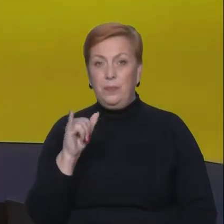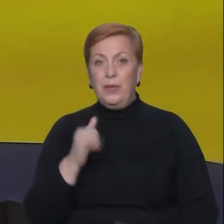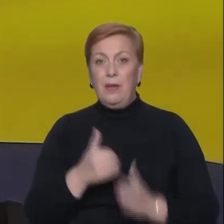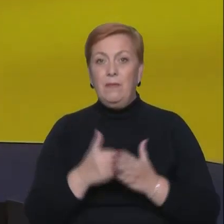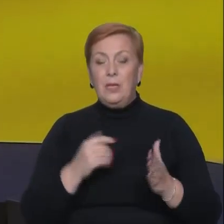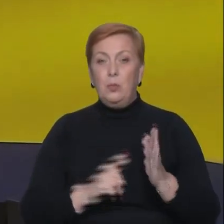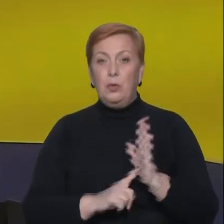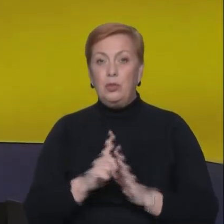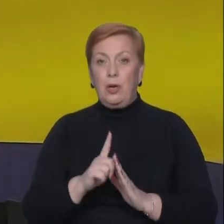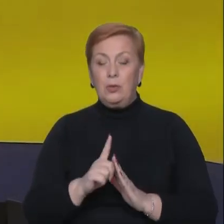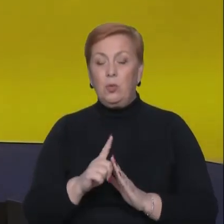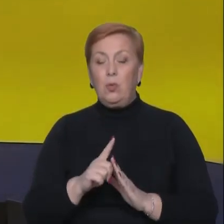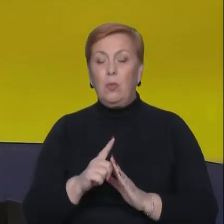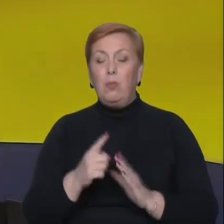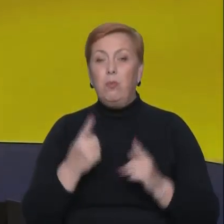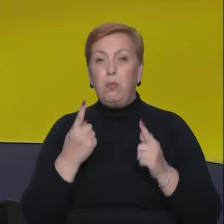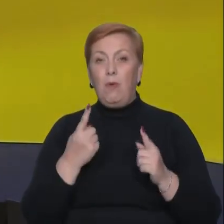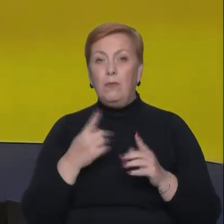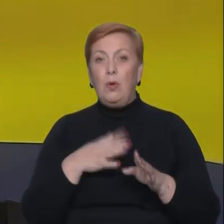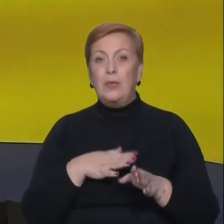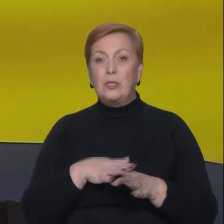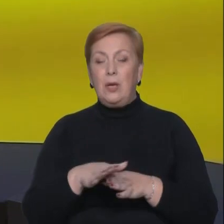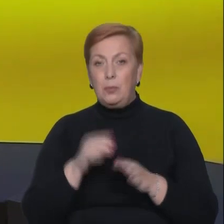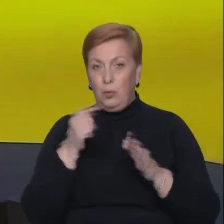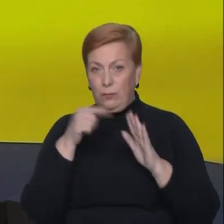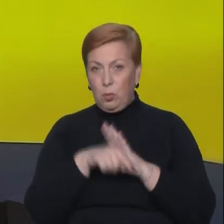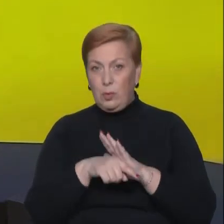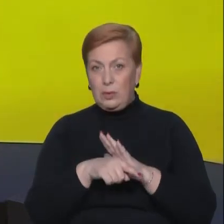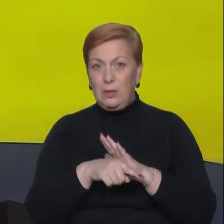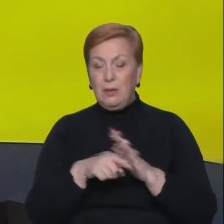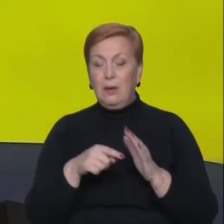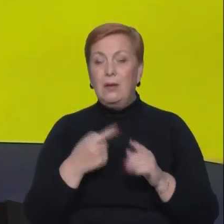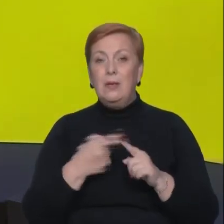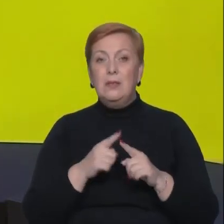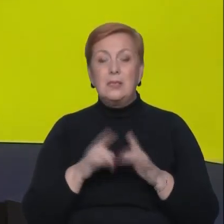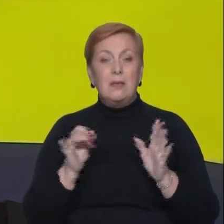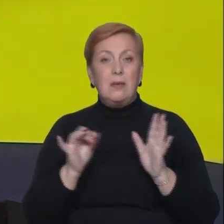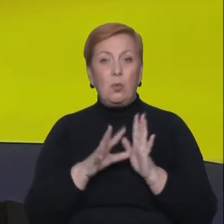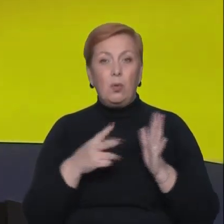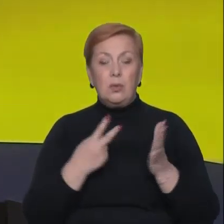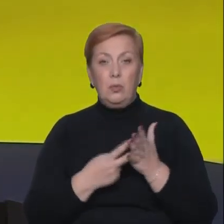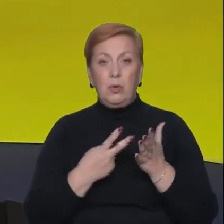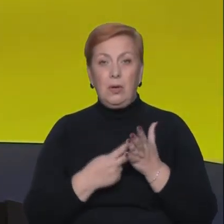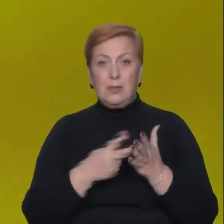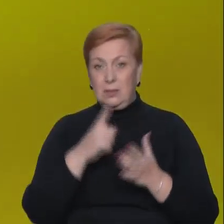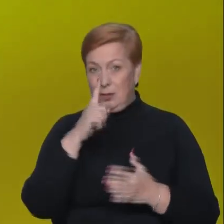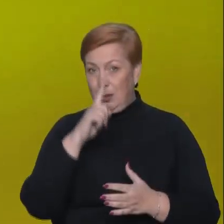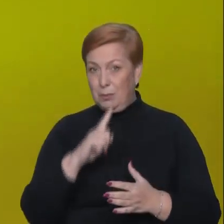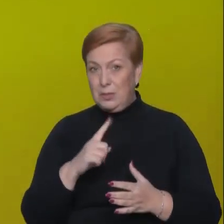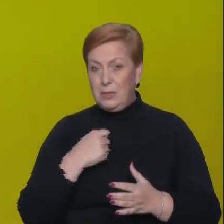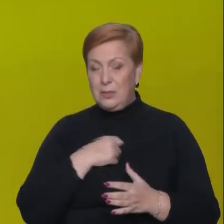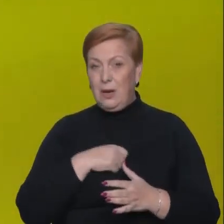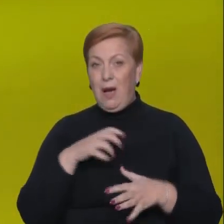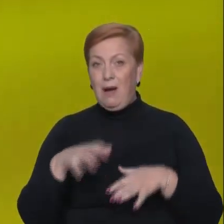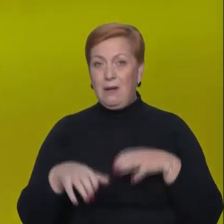– це рекордний показник втрат російської армії за один місяць їхньої агресії.